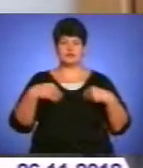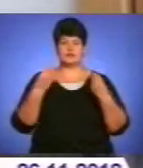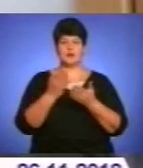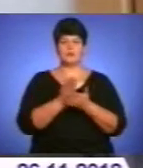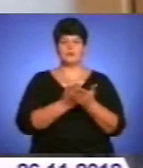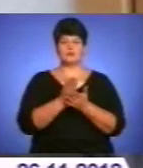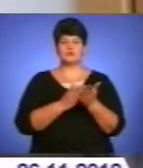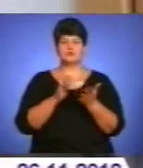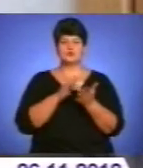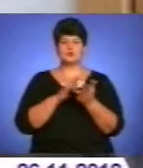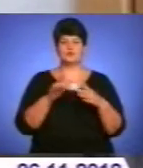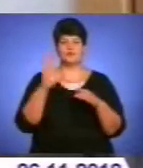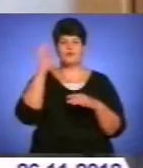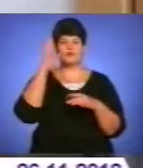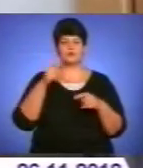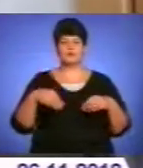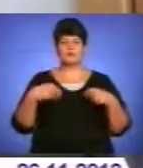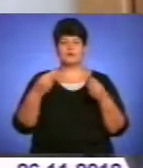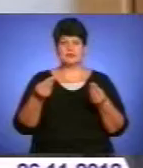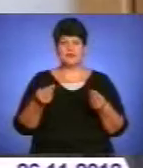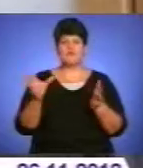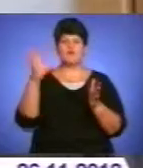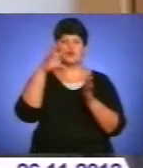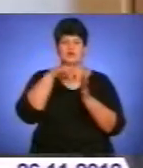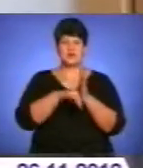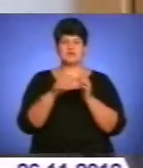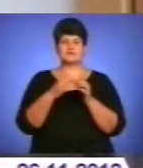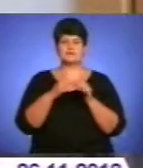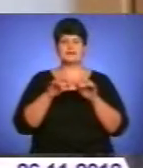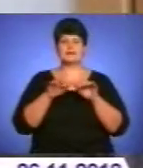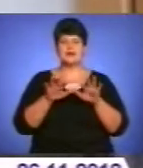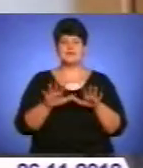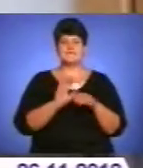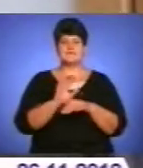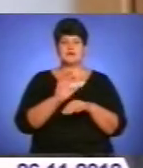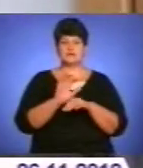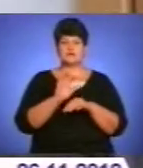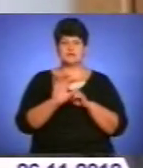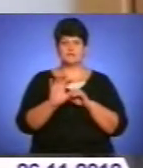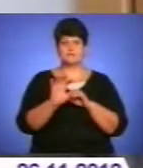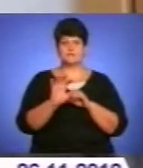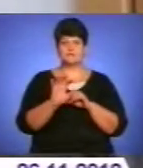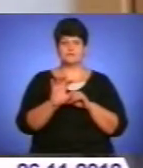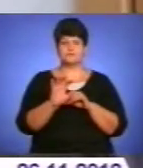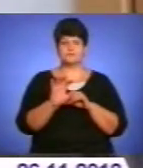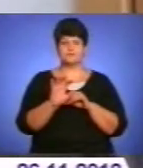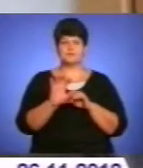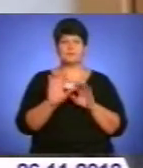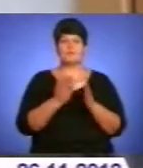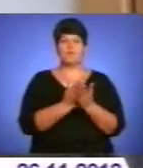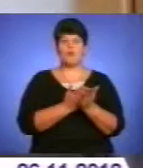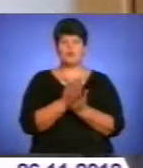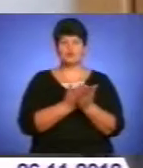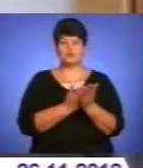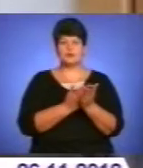централізованого водопостачання водоідведення включає в себе діяльність з виробництва даного патку послуги.